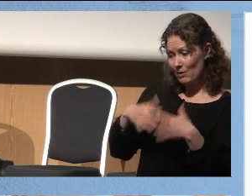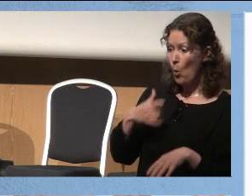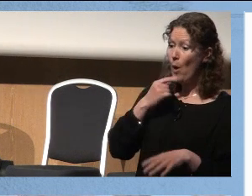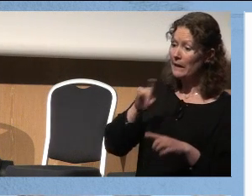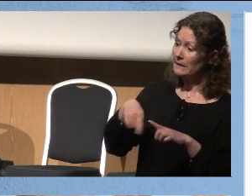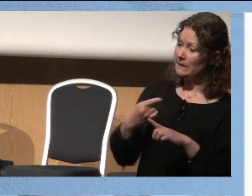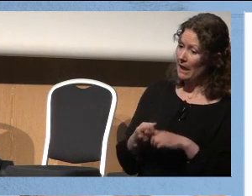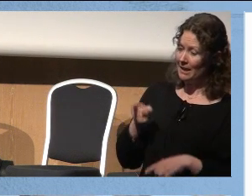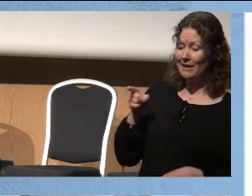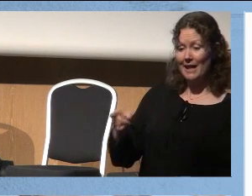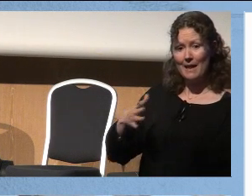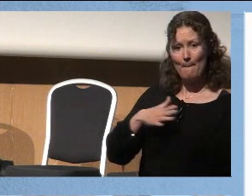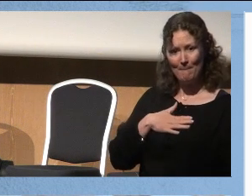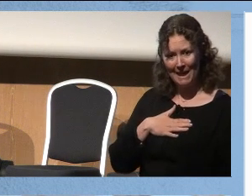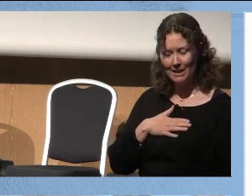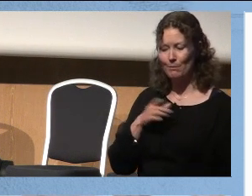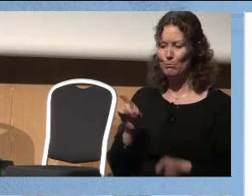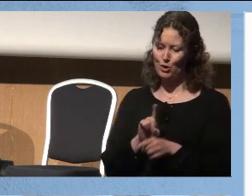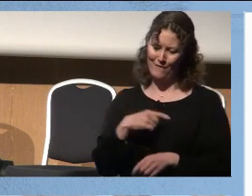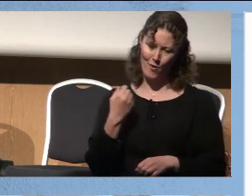mitt helsevesen, da er jobben vår gjort. Takk.